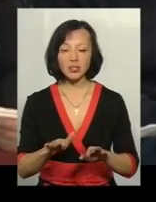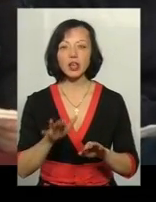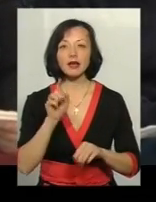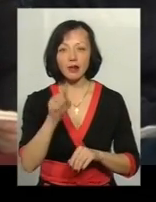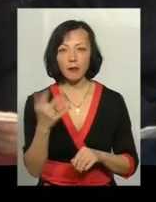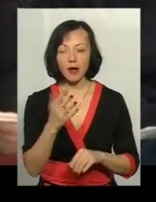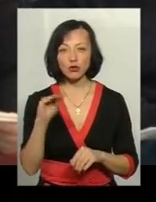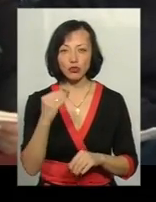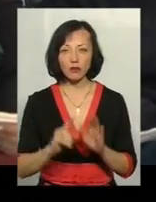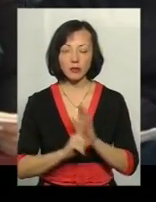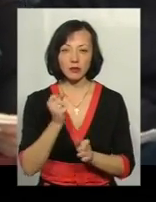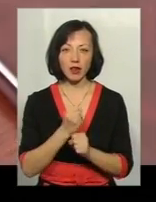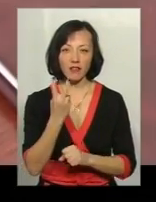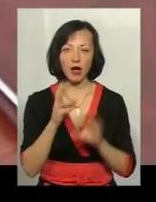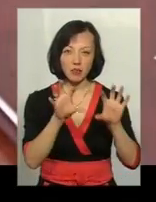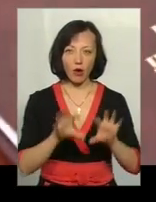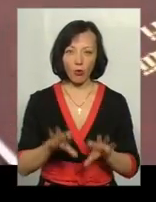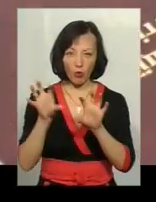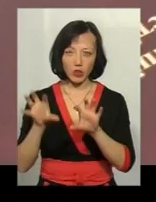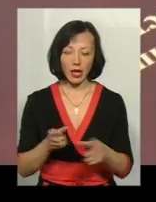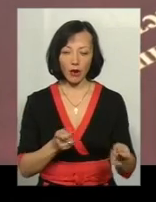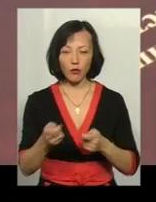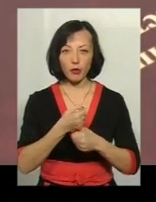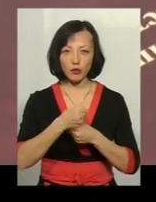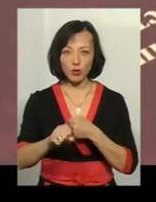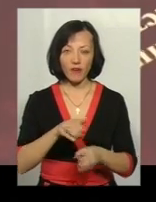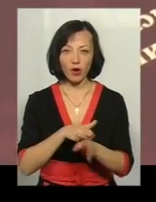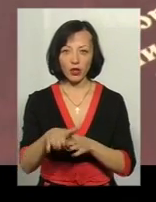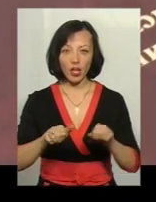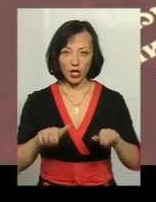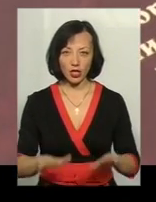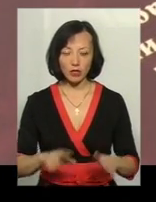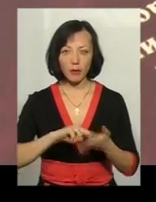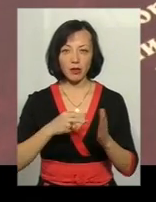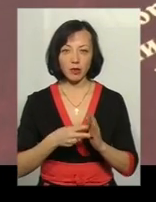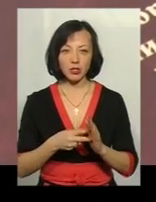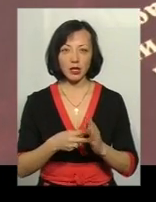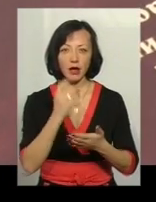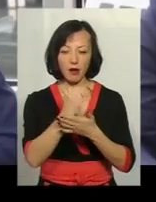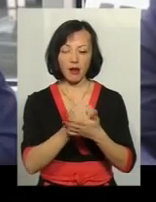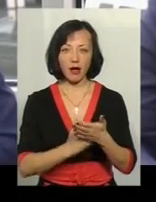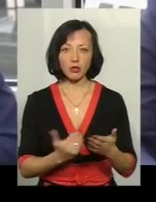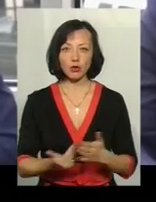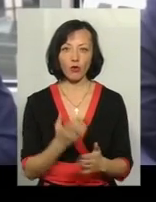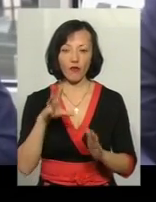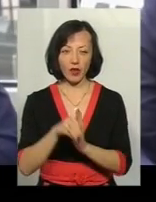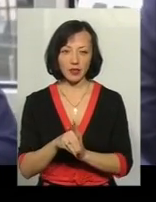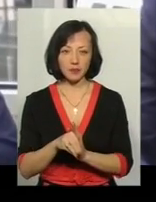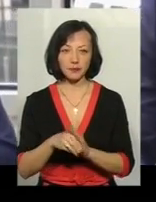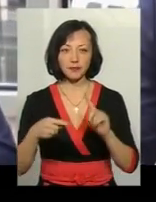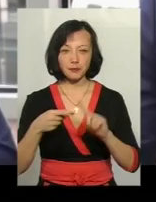жовтня запрацювали два нових закони, які регулюють примусове виконання рішень. Ними передбачено ряд нововведень. Зокрема,